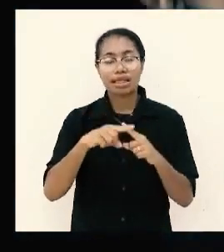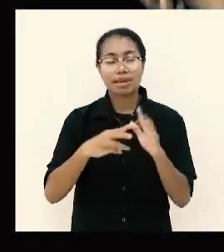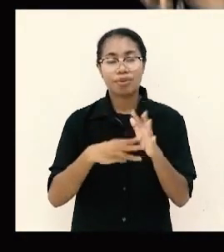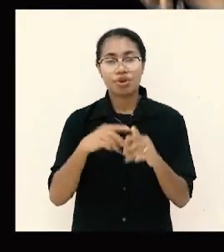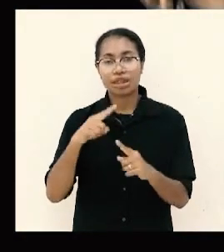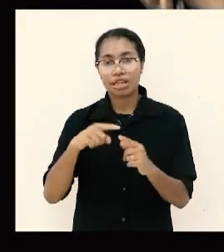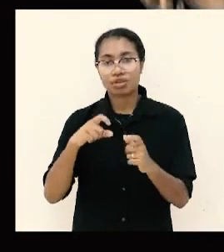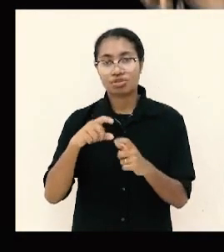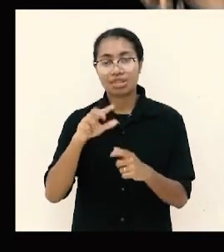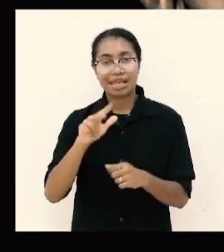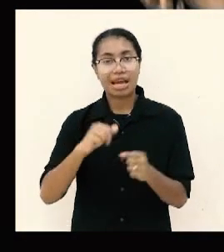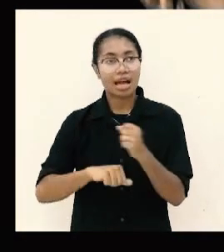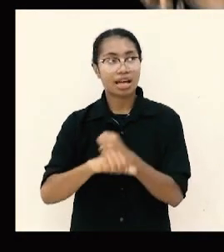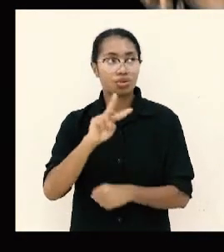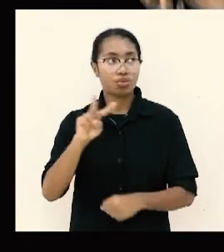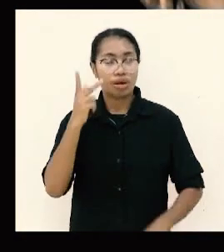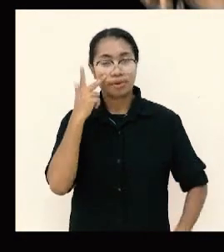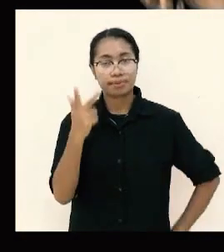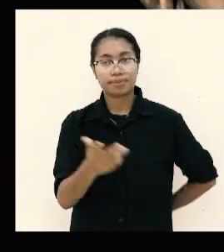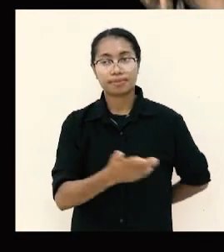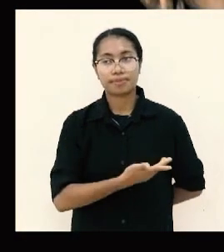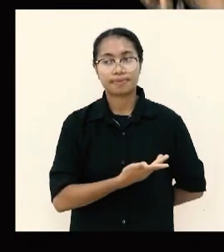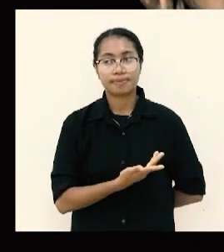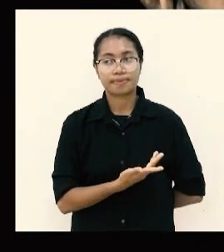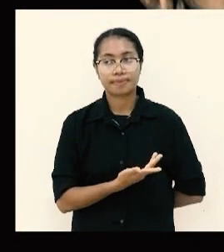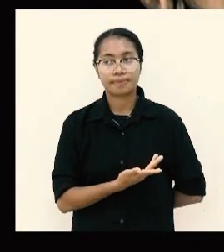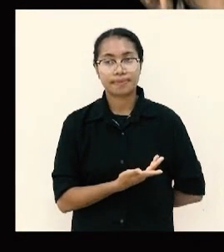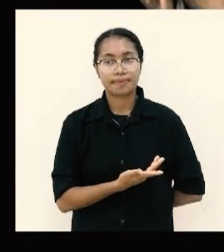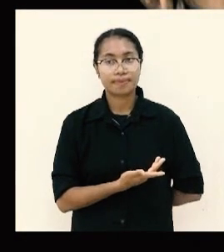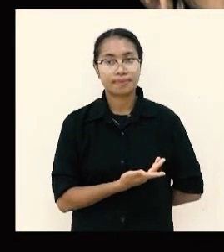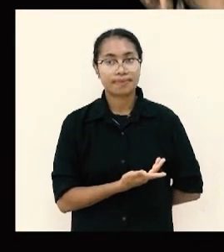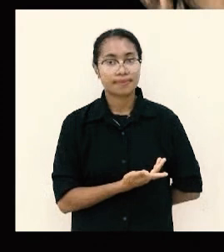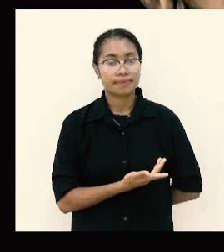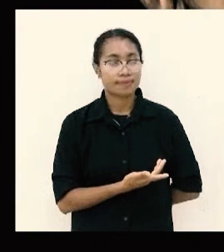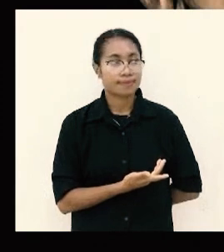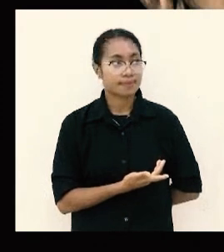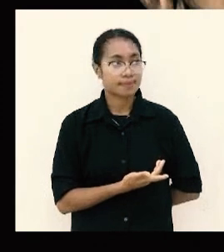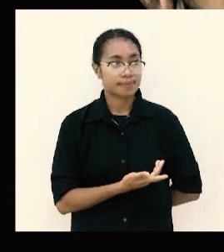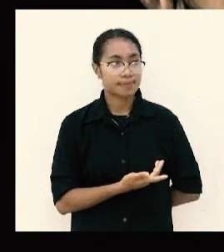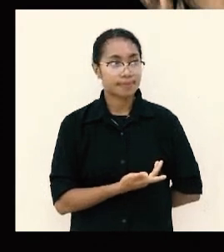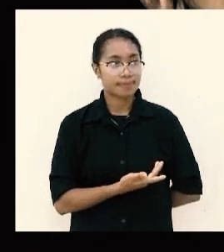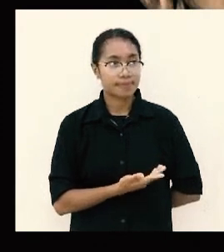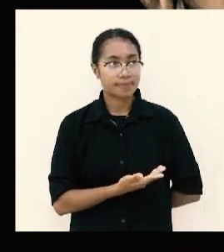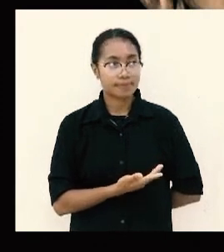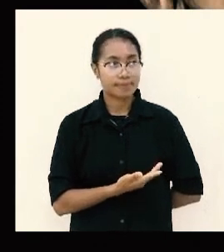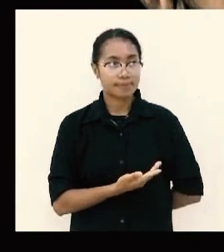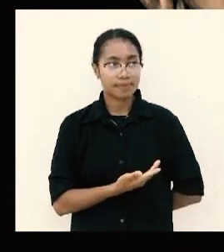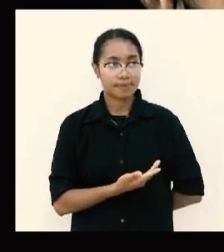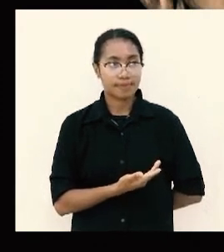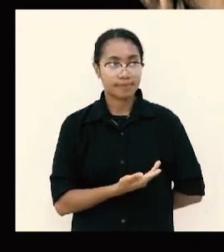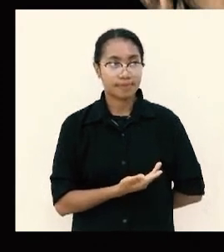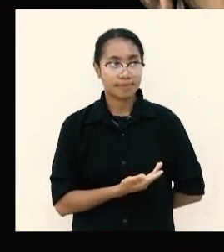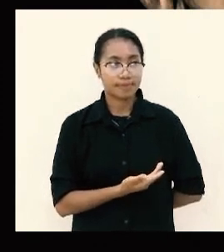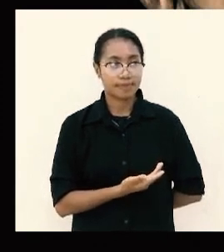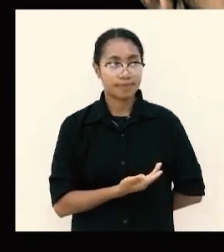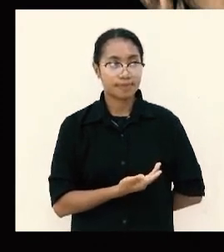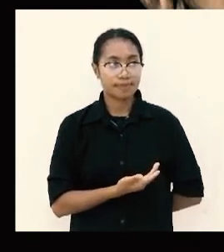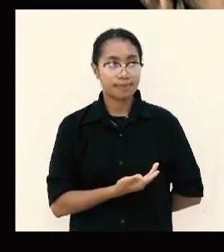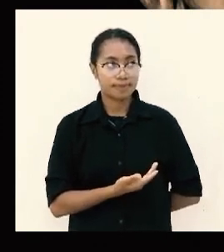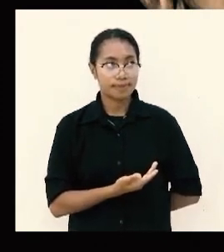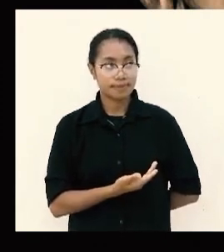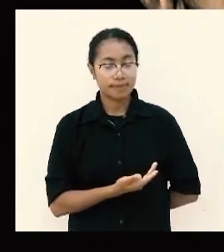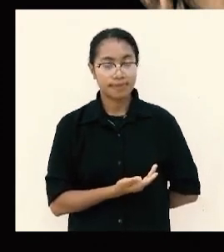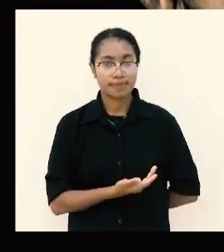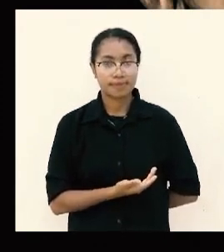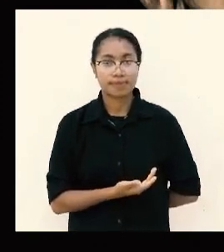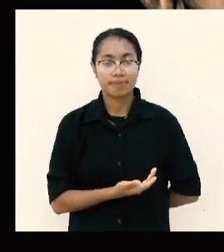2 manusia mencintai diri sendiri menyedi hamba uang mereka akan membual menyombongkan diri pemfitnah mereka berontak